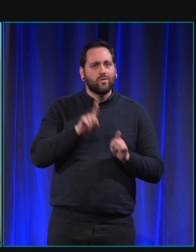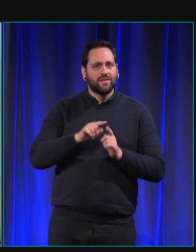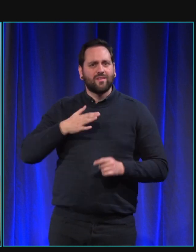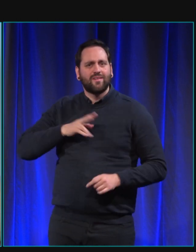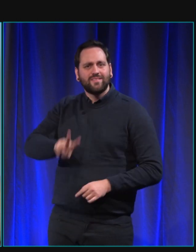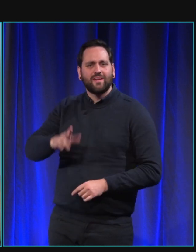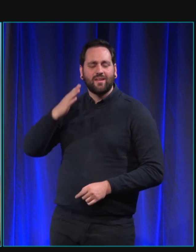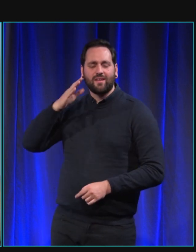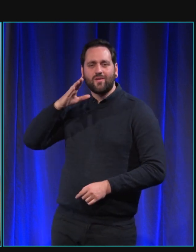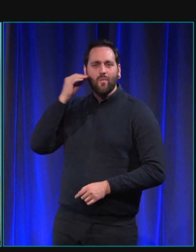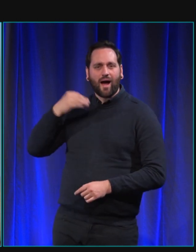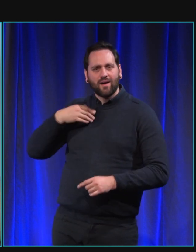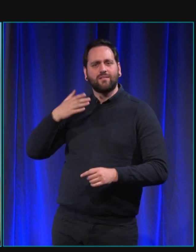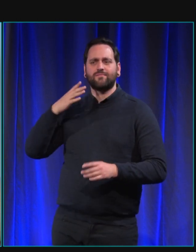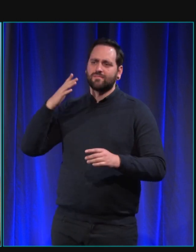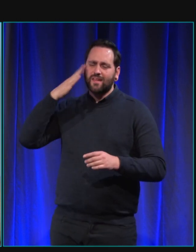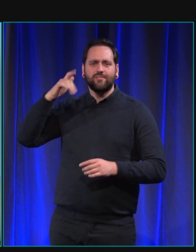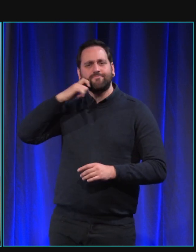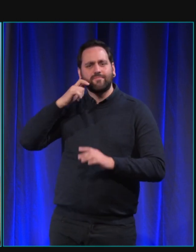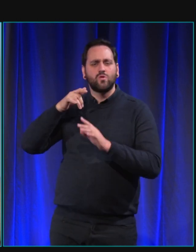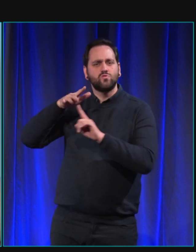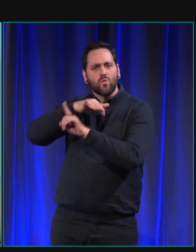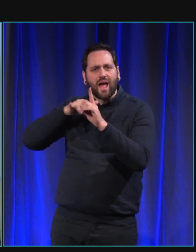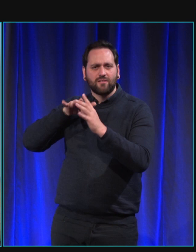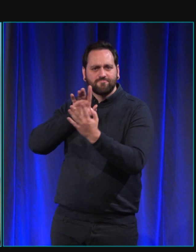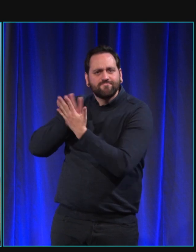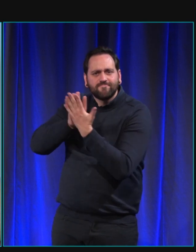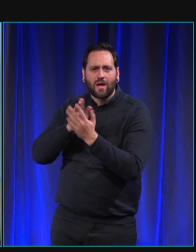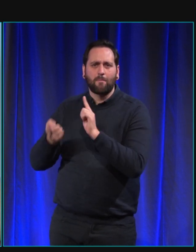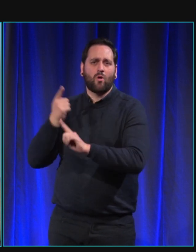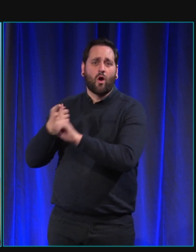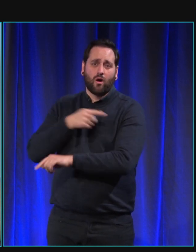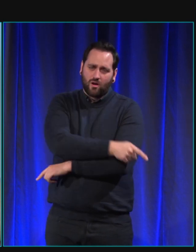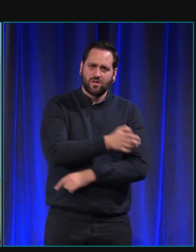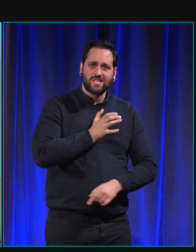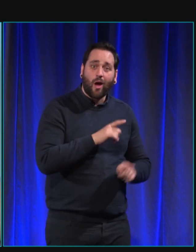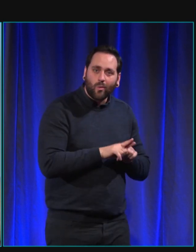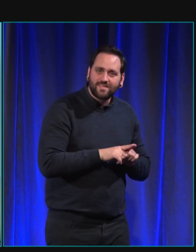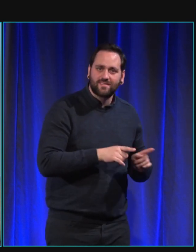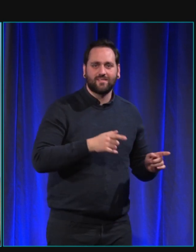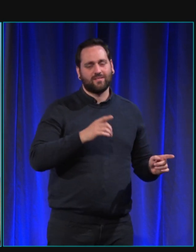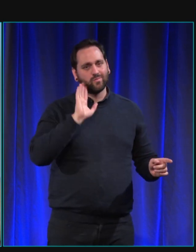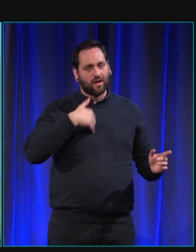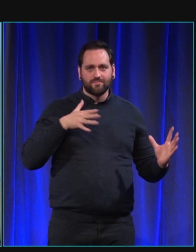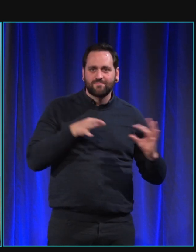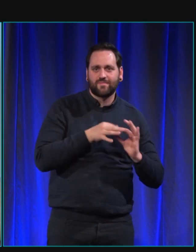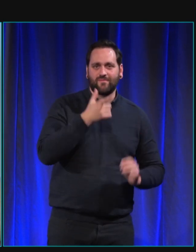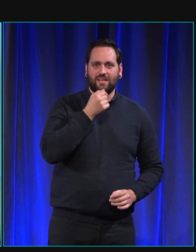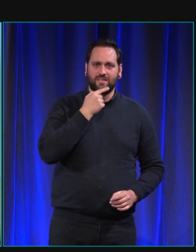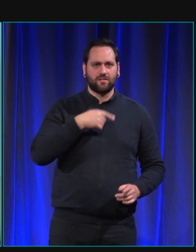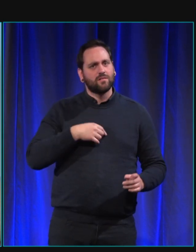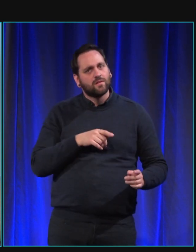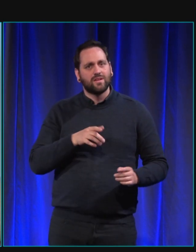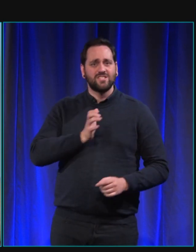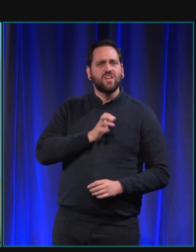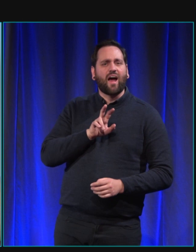aussi une grande capacité à créer du lien avec l'humain. Ils comprennent beaucoup de signaux de communication chez l'humain.